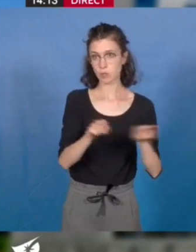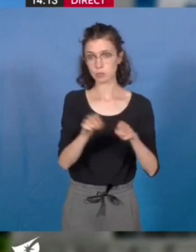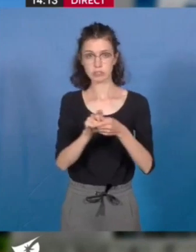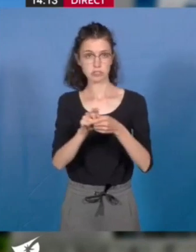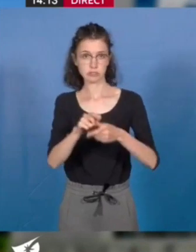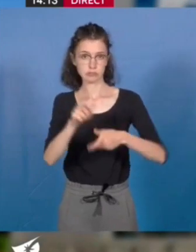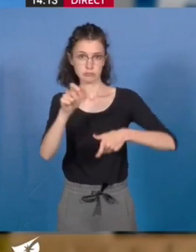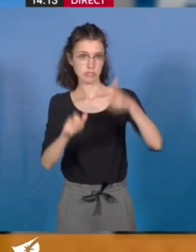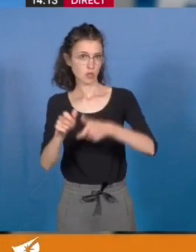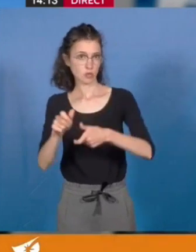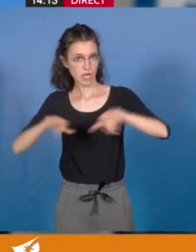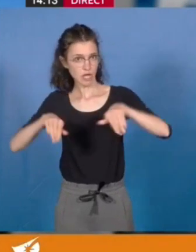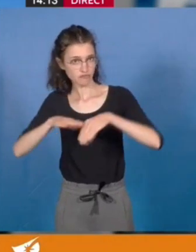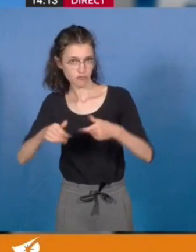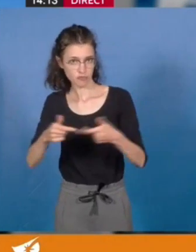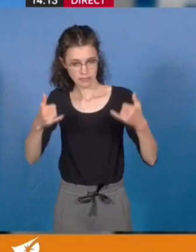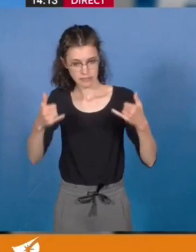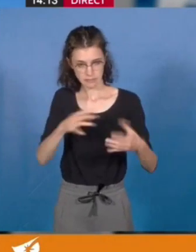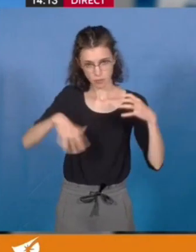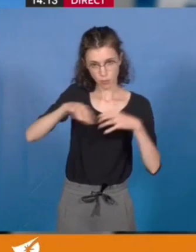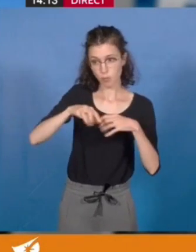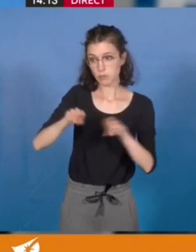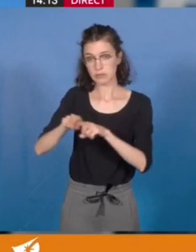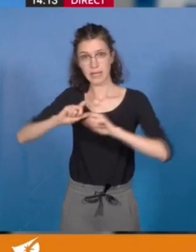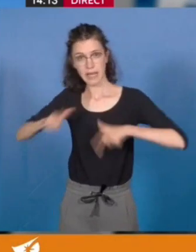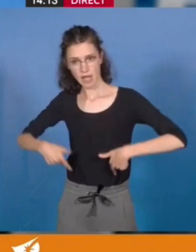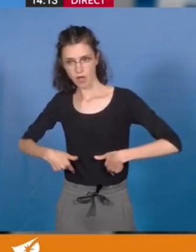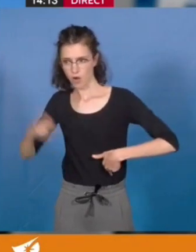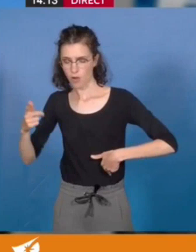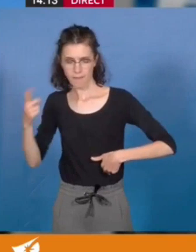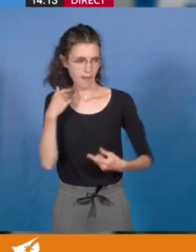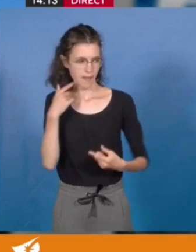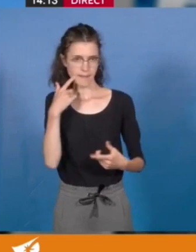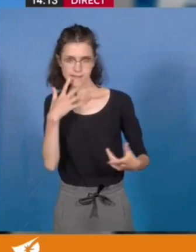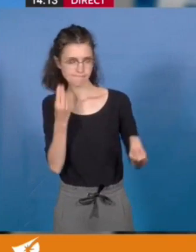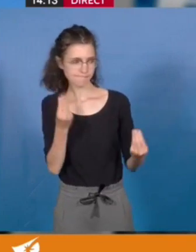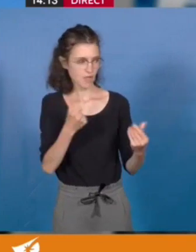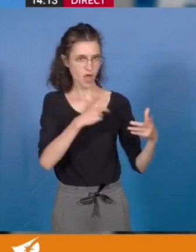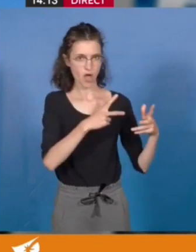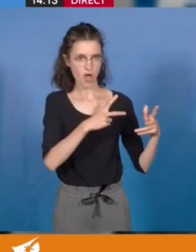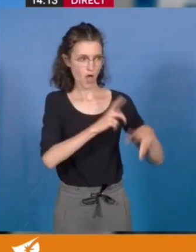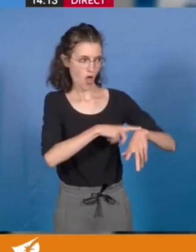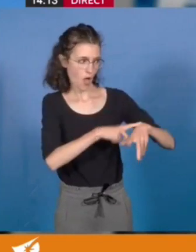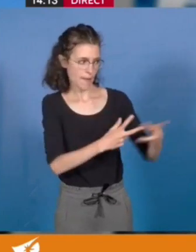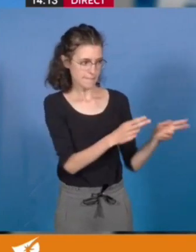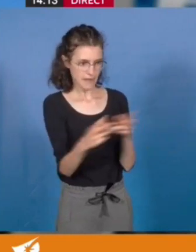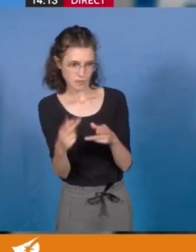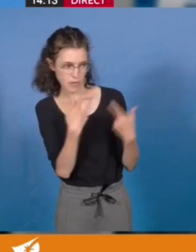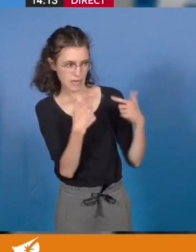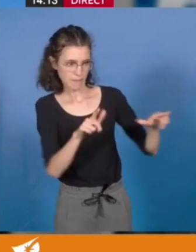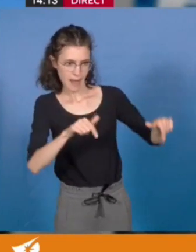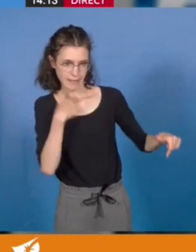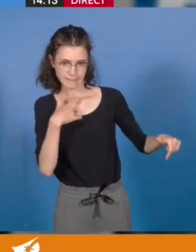scolaires nombreux qui peinent aujourd'hui à trouver des créneaux horaires étant donné l'incapacité de certaines piscines municipales présentes sur notre